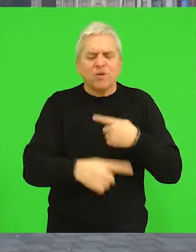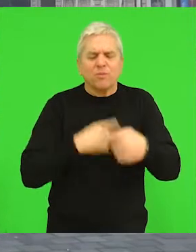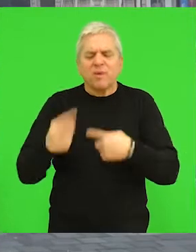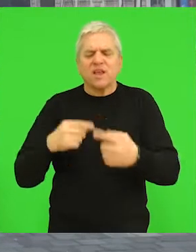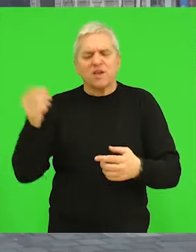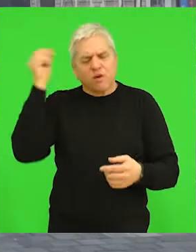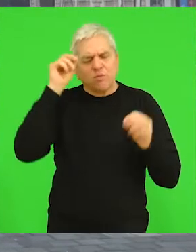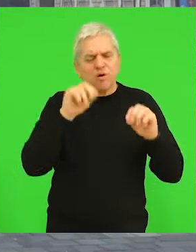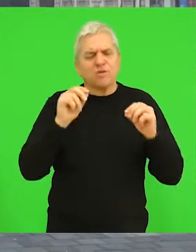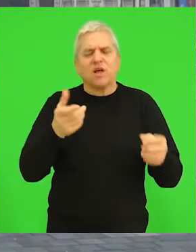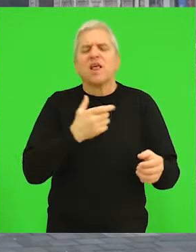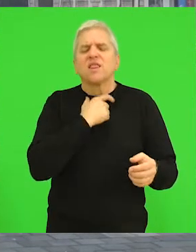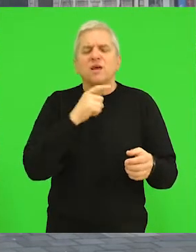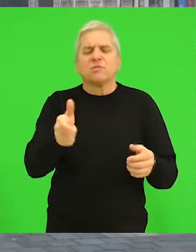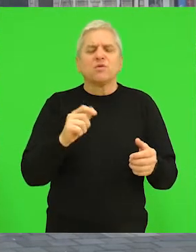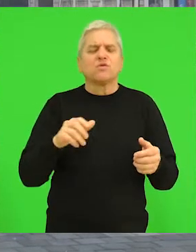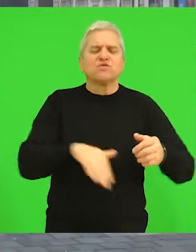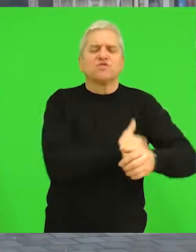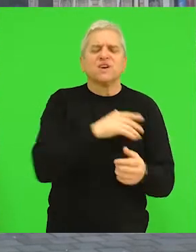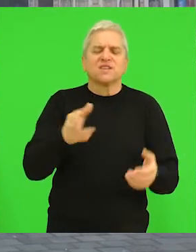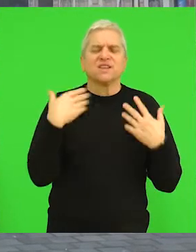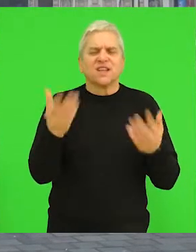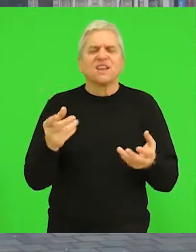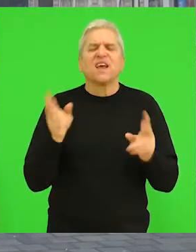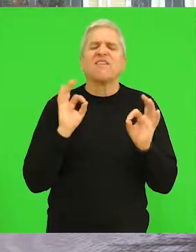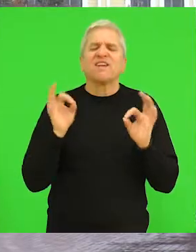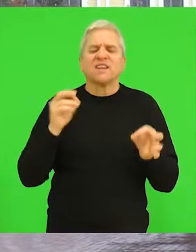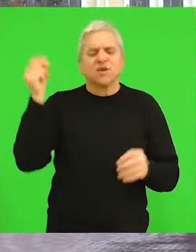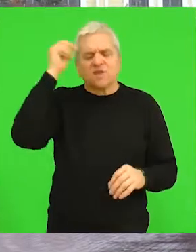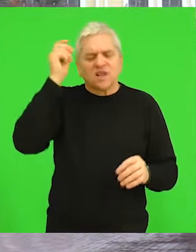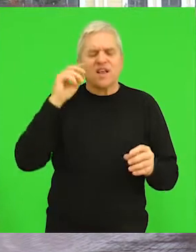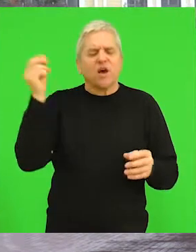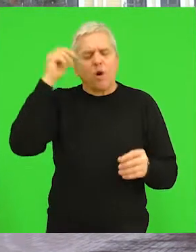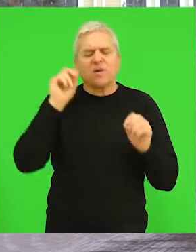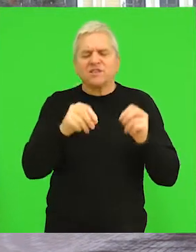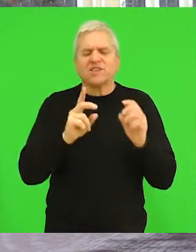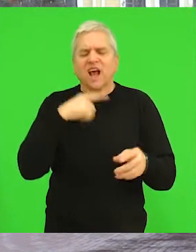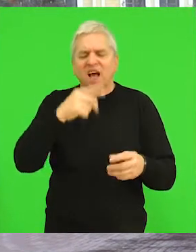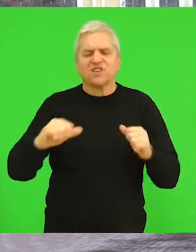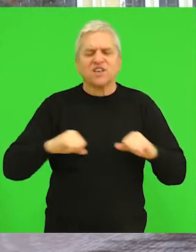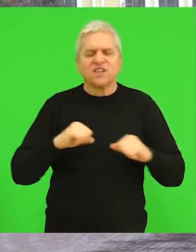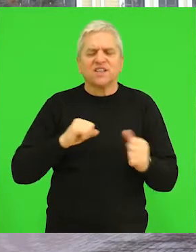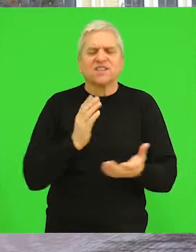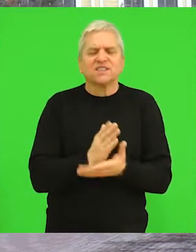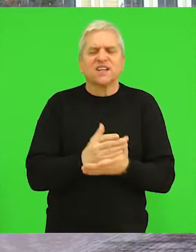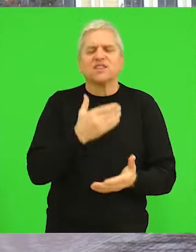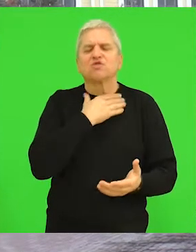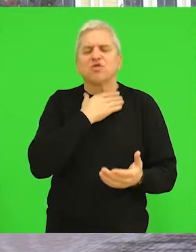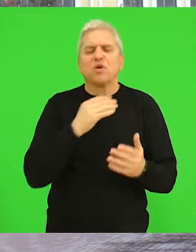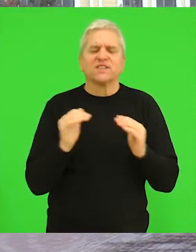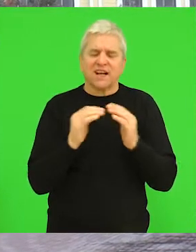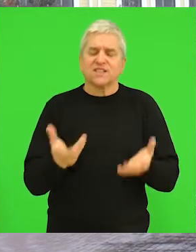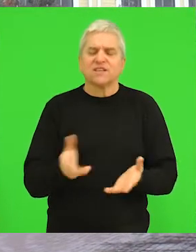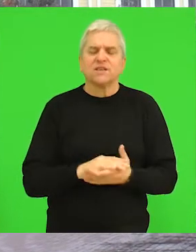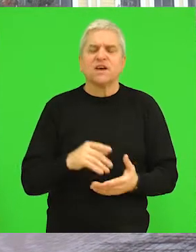obrazovne profile, ne mogu džacima pružiti adekvatno znanje i obrazovanje, saglasni su direktori srednjih škola u